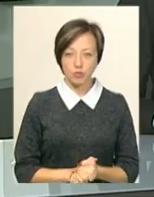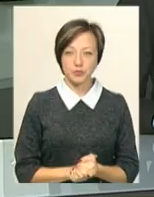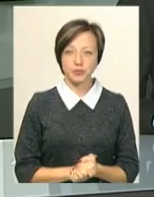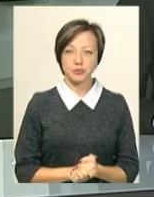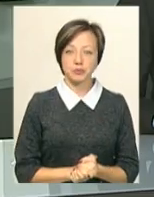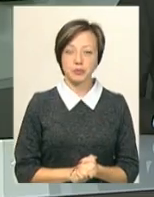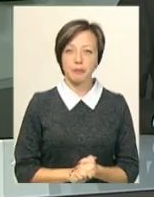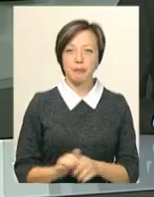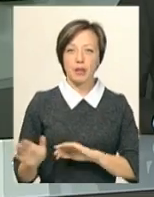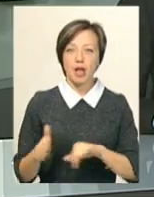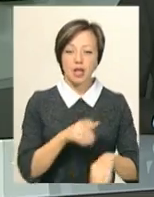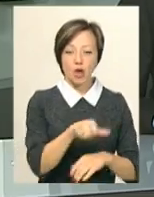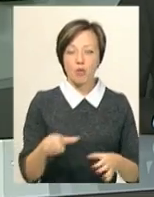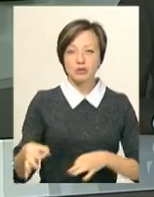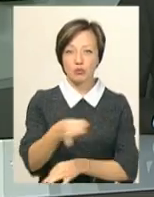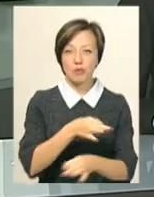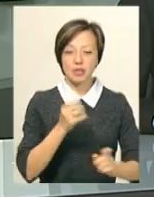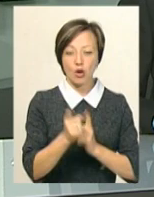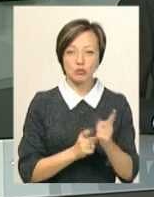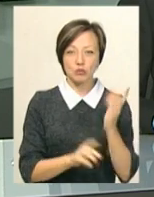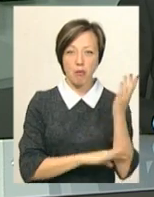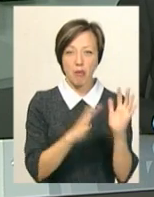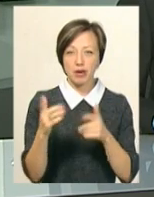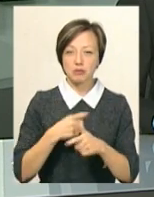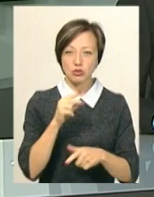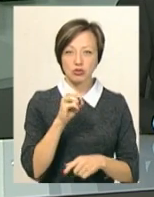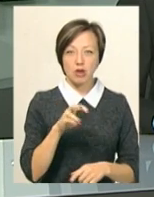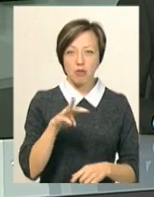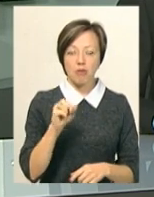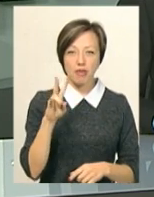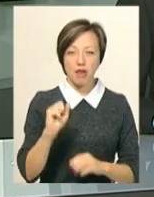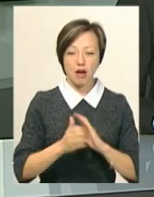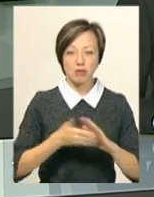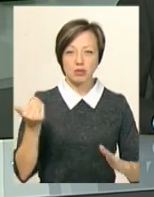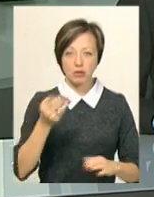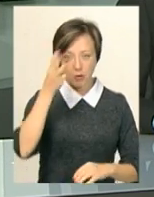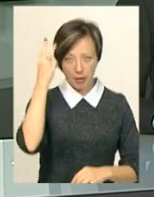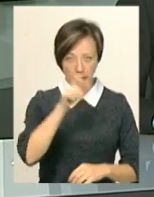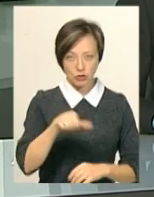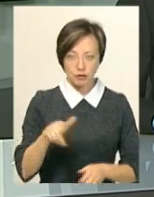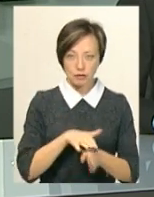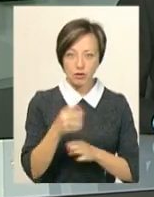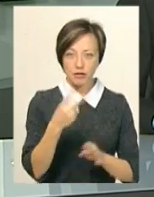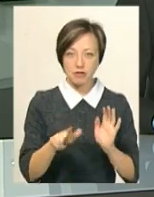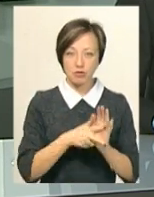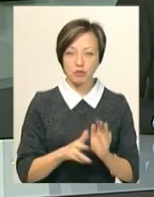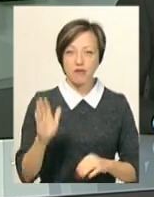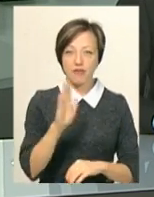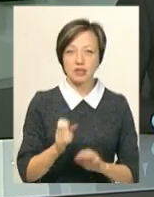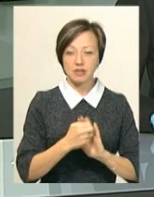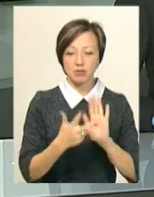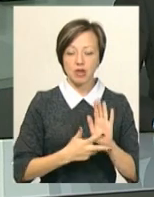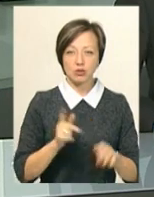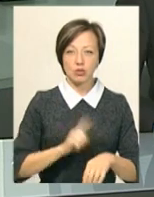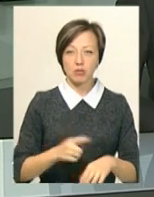На громадське обговорення реконструкції парку імені Чекмана кличуть хмельничан. Воно відбудеться 28 вересня о 18